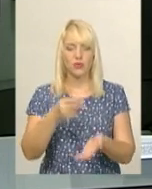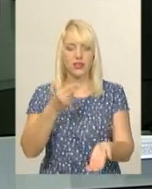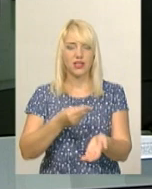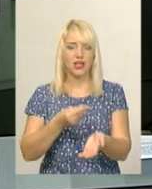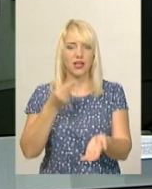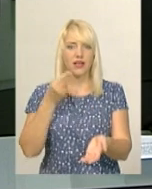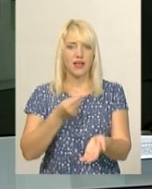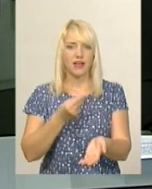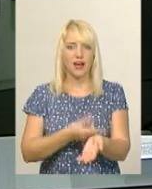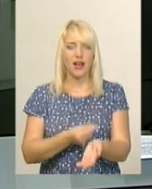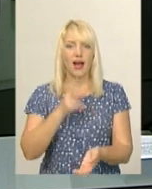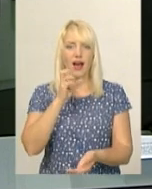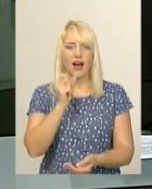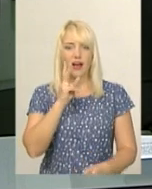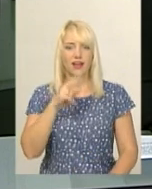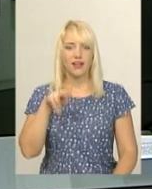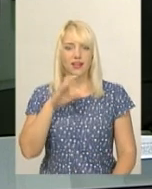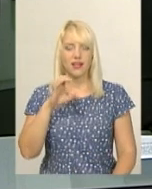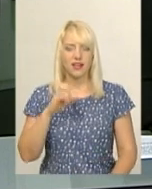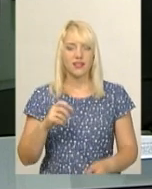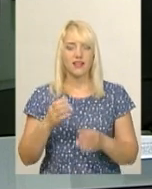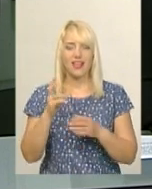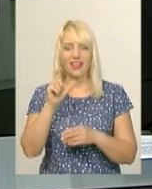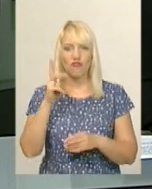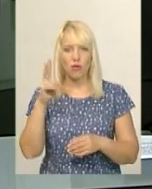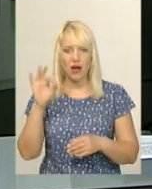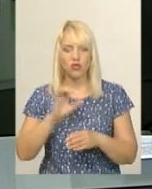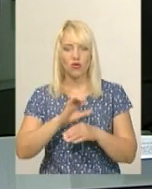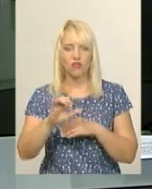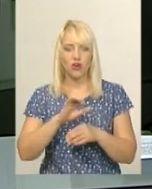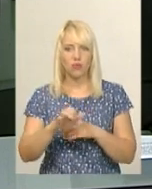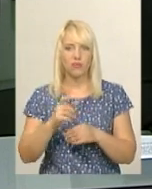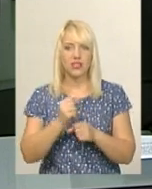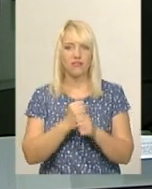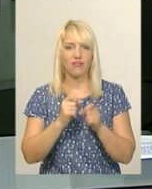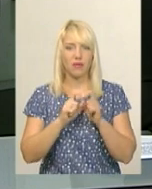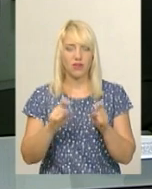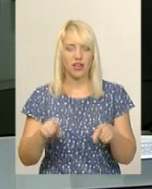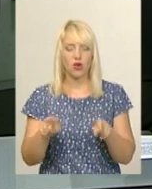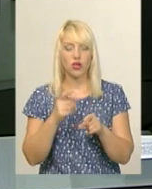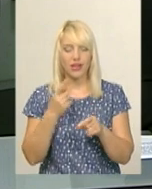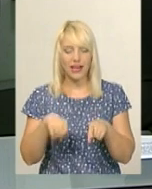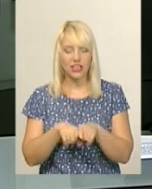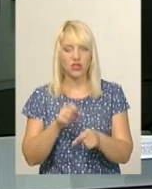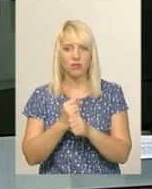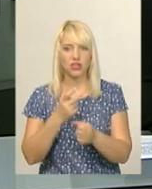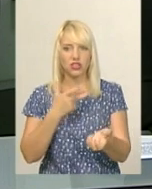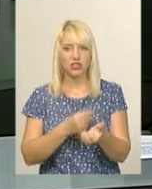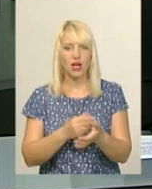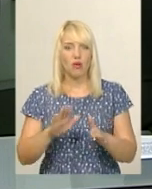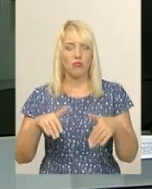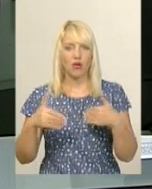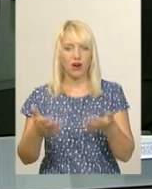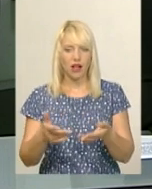європейського виробництва в аптеках обласного центру. За її словами, робити дитині щеплення саме таким препаратом порадила дільничий